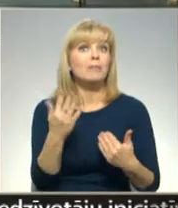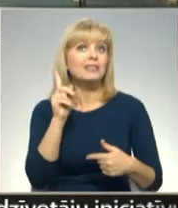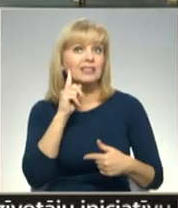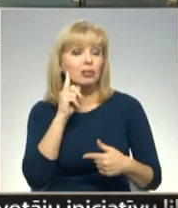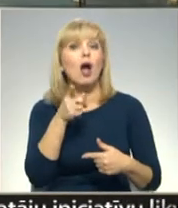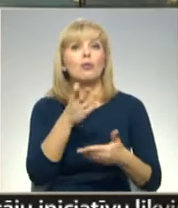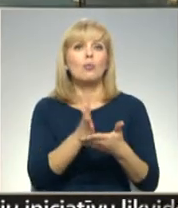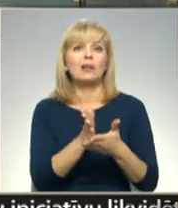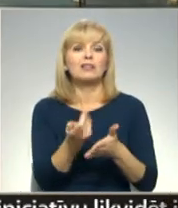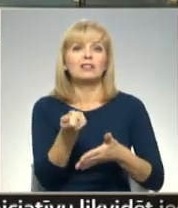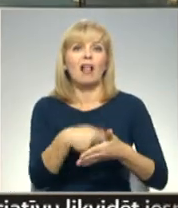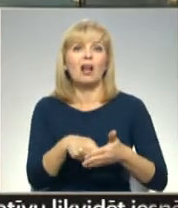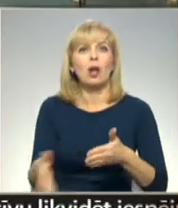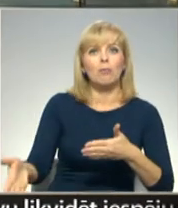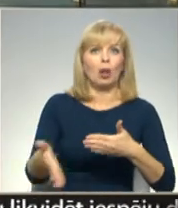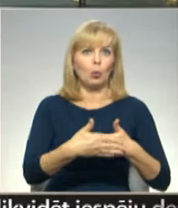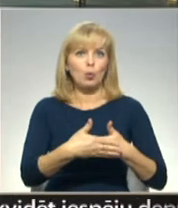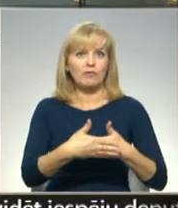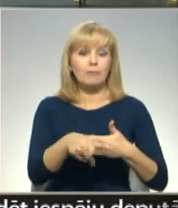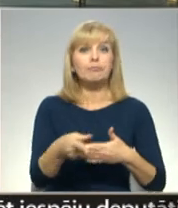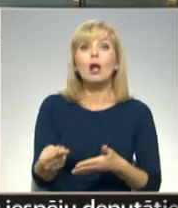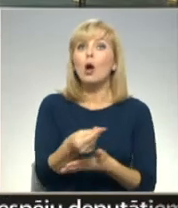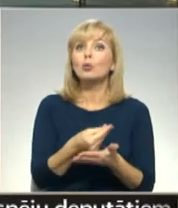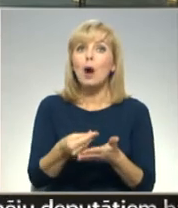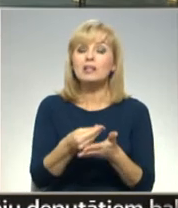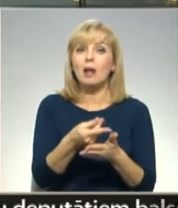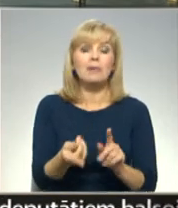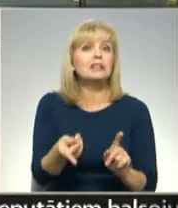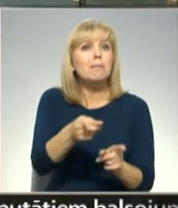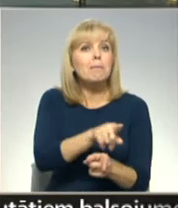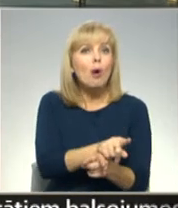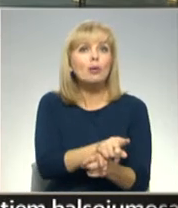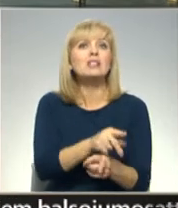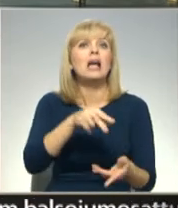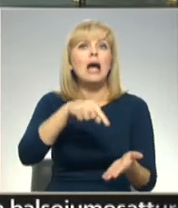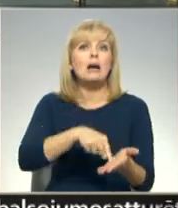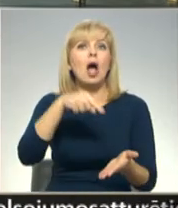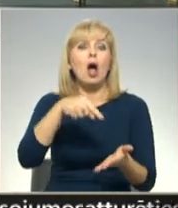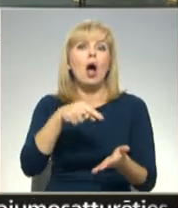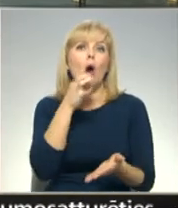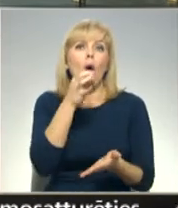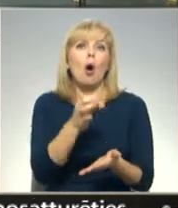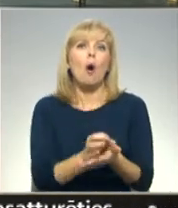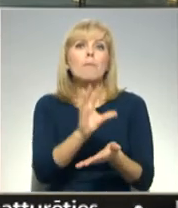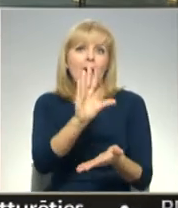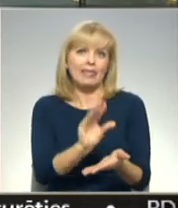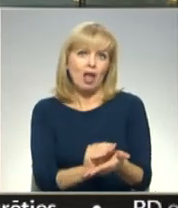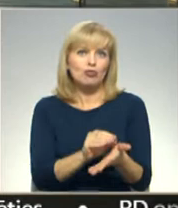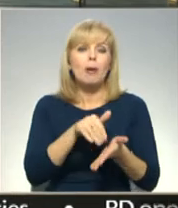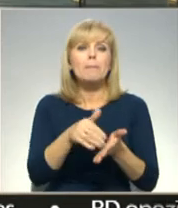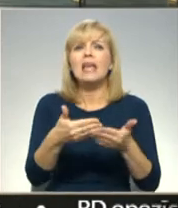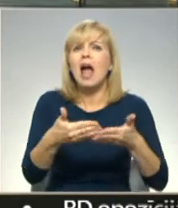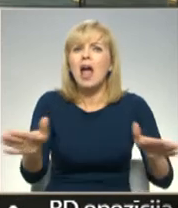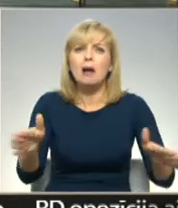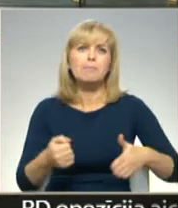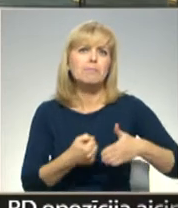Nozīmīgs pagrieziena punkts kompetenci pieejā balstīts izglītības sistēmas plānams šodien tas nodots sabiedriskajai apspriešanai, gan